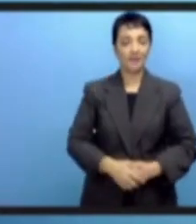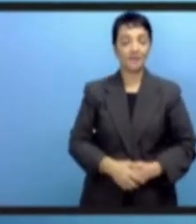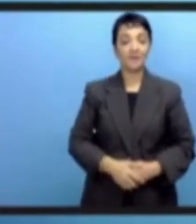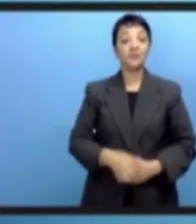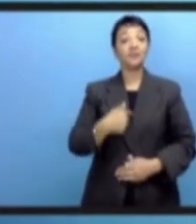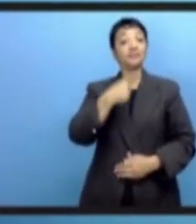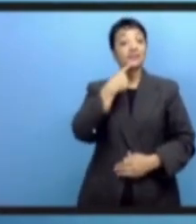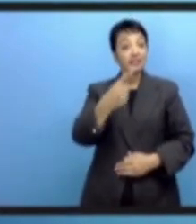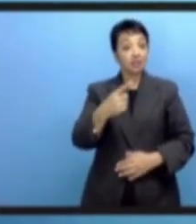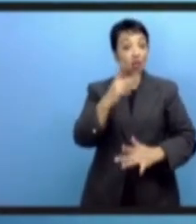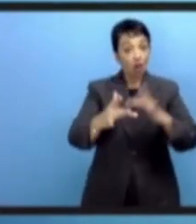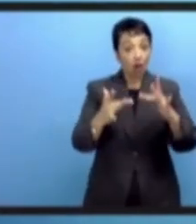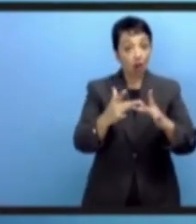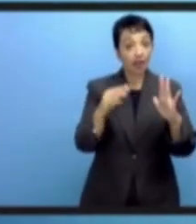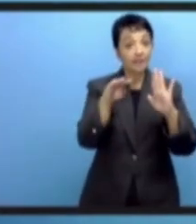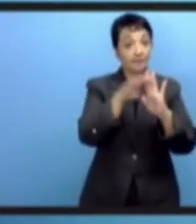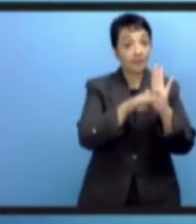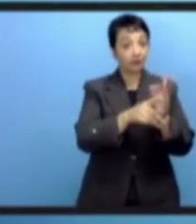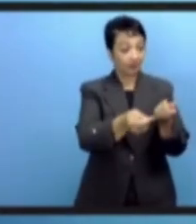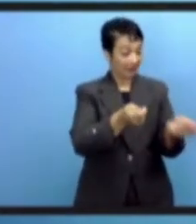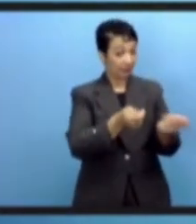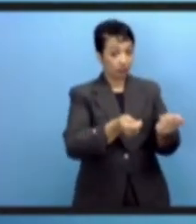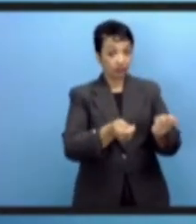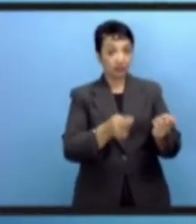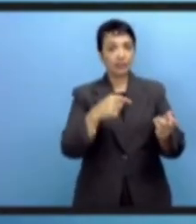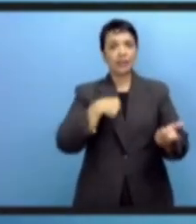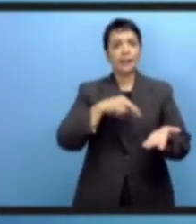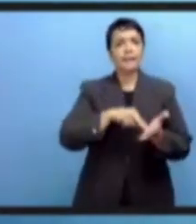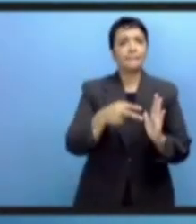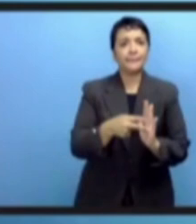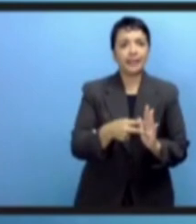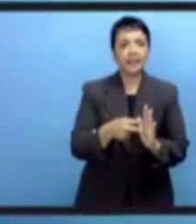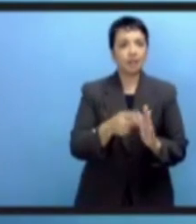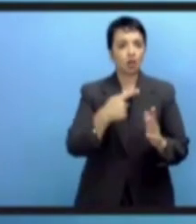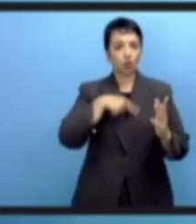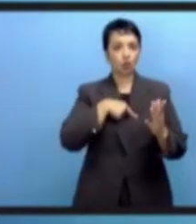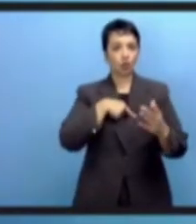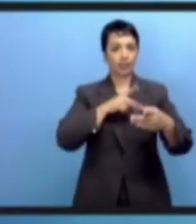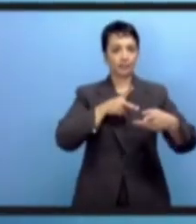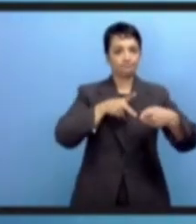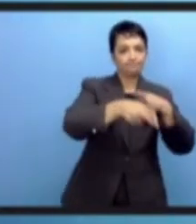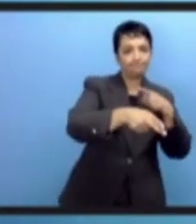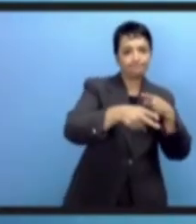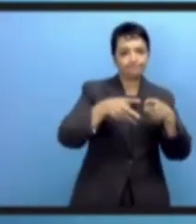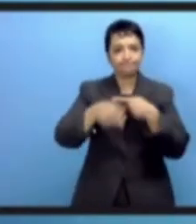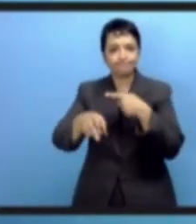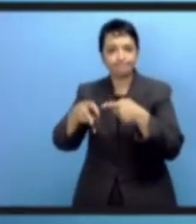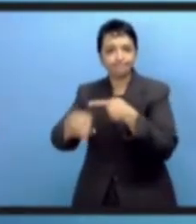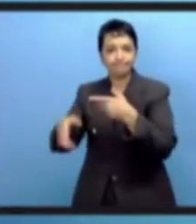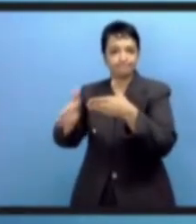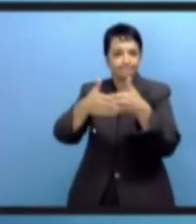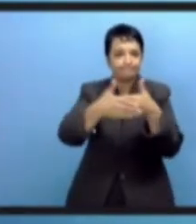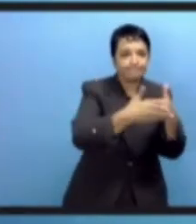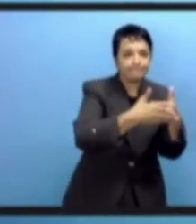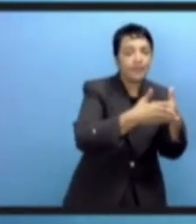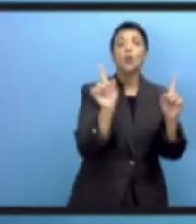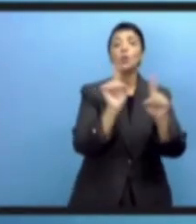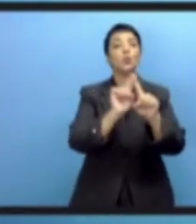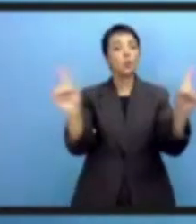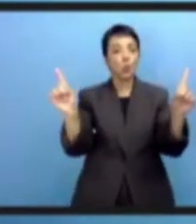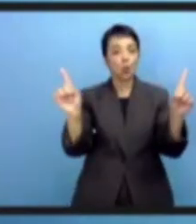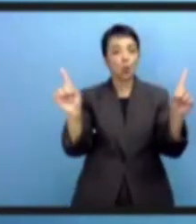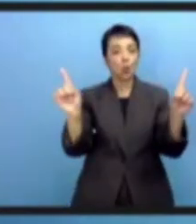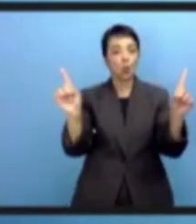обеспечивая свободу самовыражения в сети. Я здесь не подразумеваю